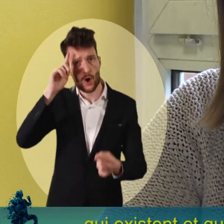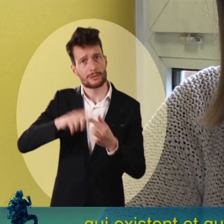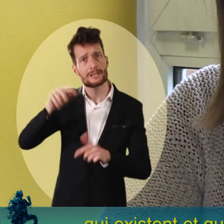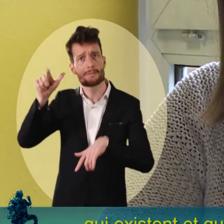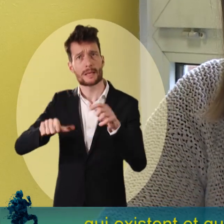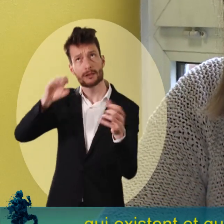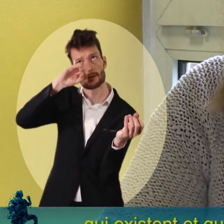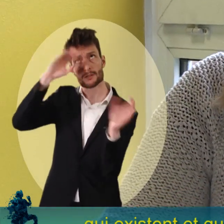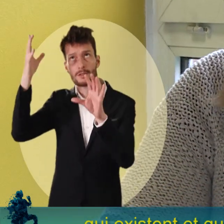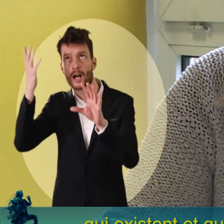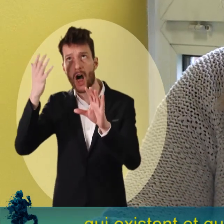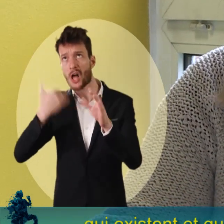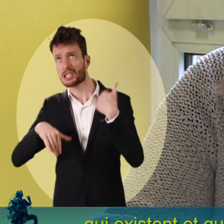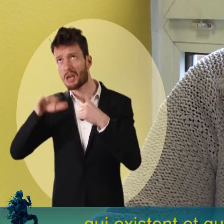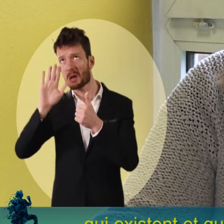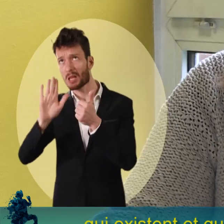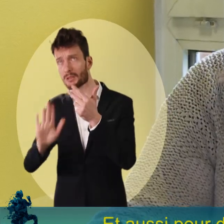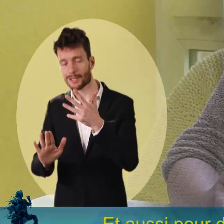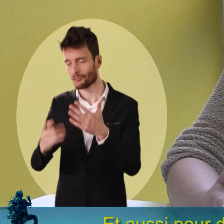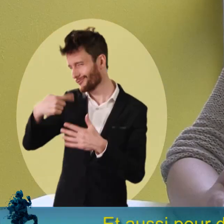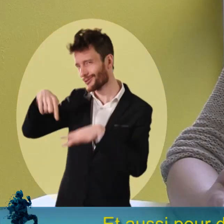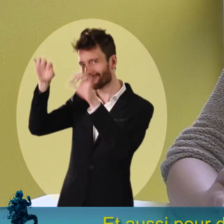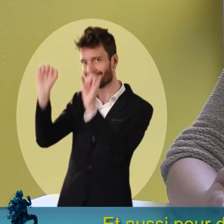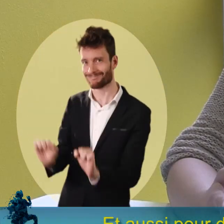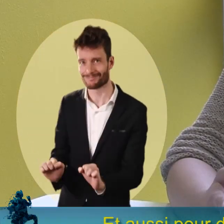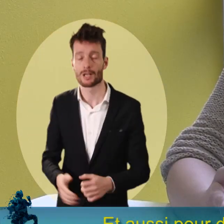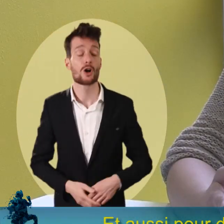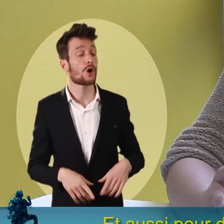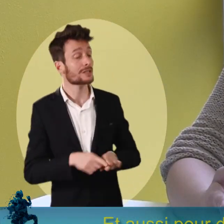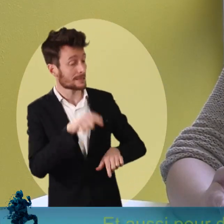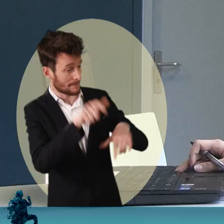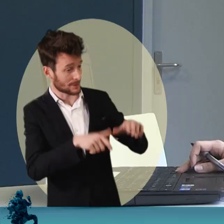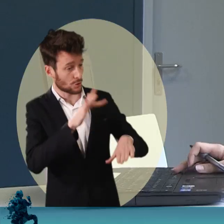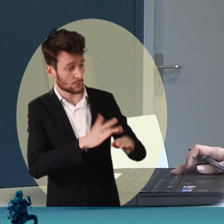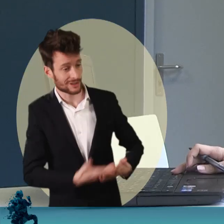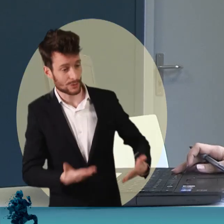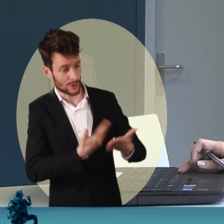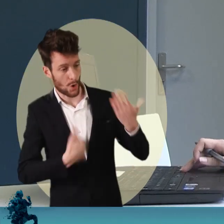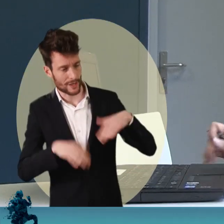la situation de handicap de certaines personnes, et aussi pour défendre les étudiants en situation de handicap.